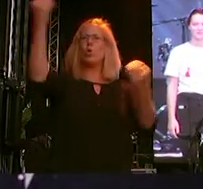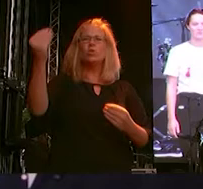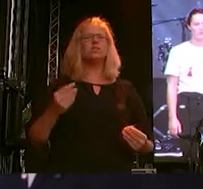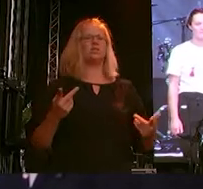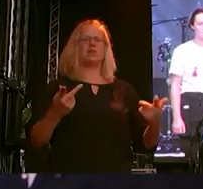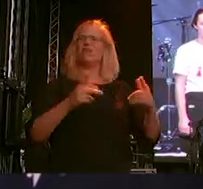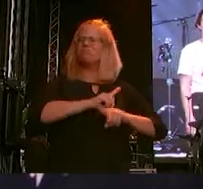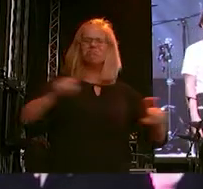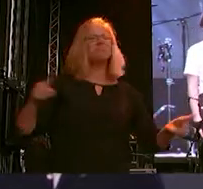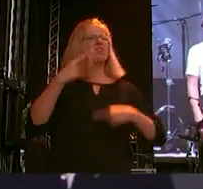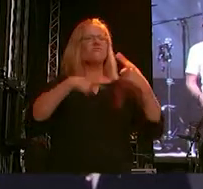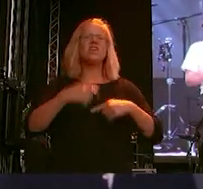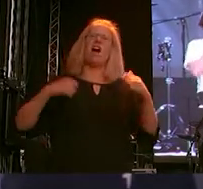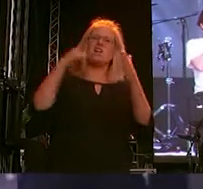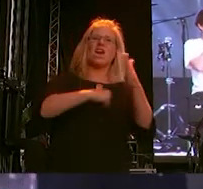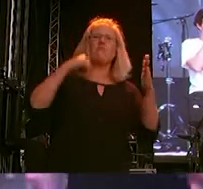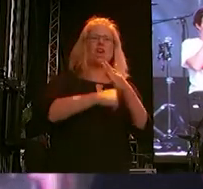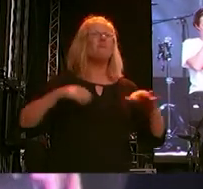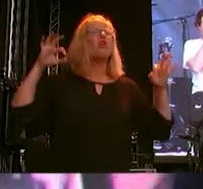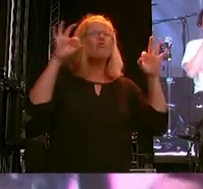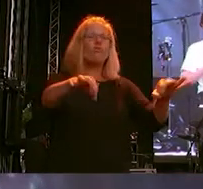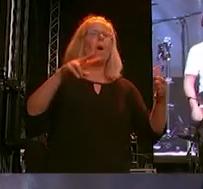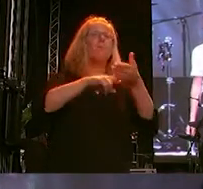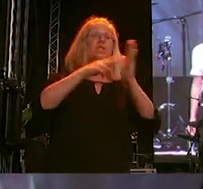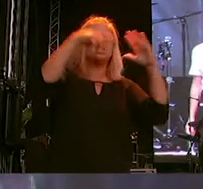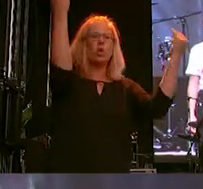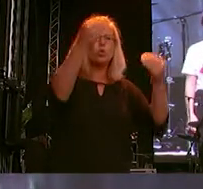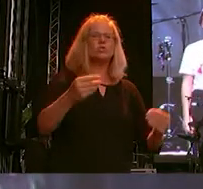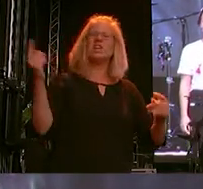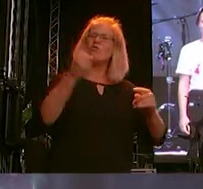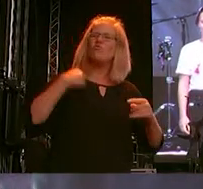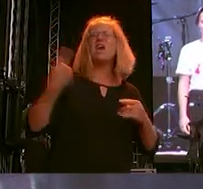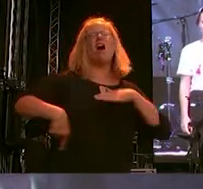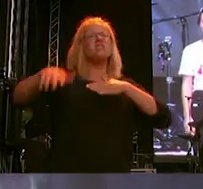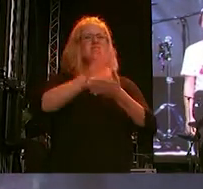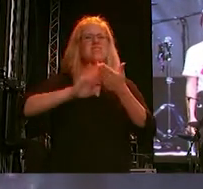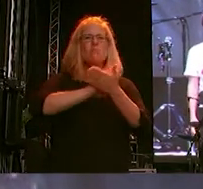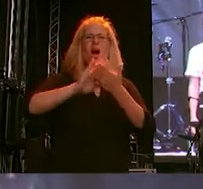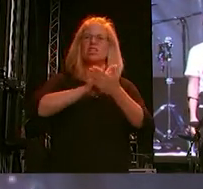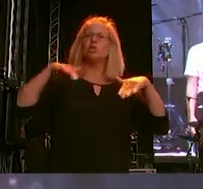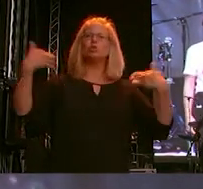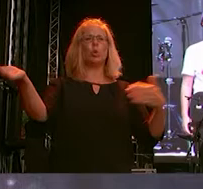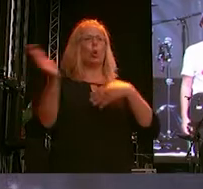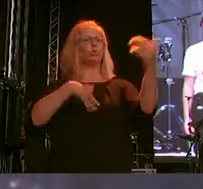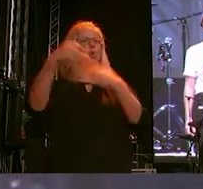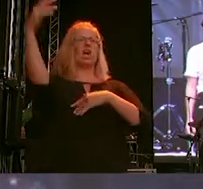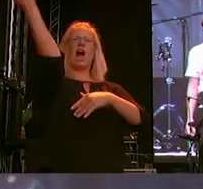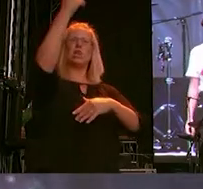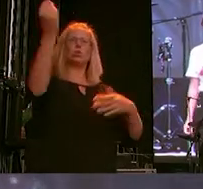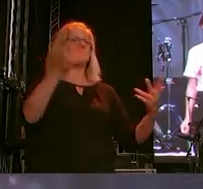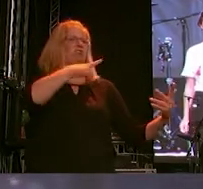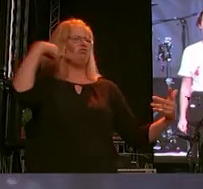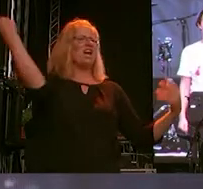dafür kämpfen, dass es immer eine politische Kunst geben wird. Wir werden niemals weiße Kunst machen, nationale Kunst,